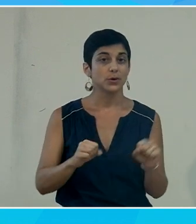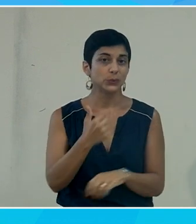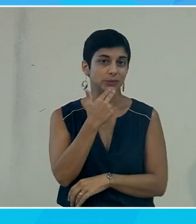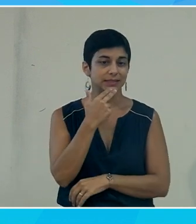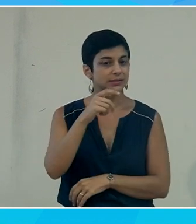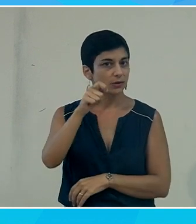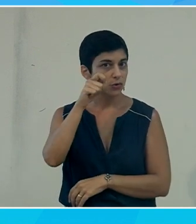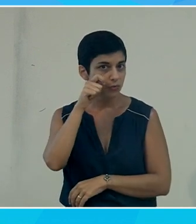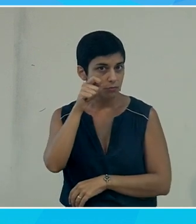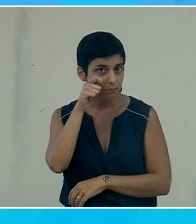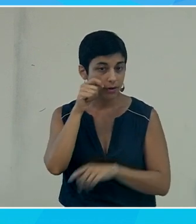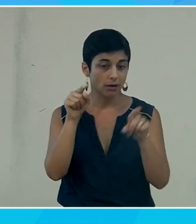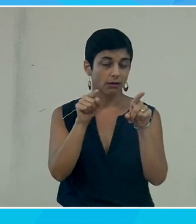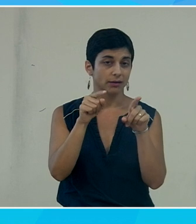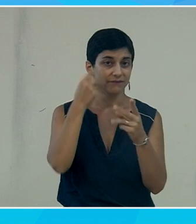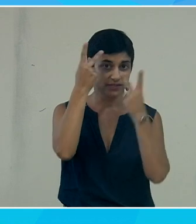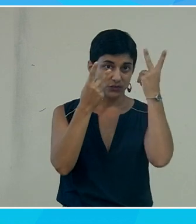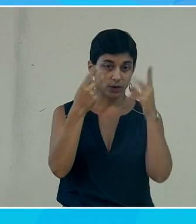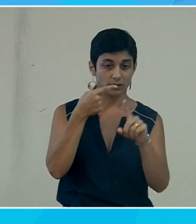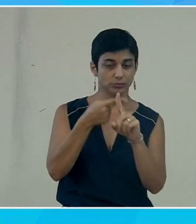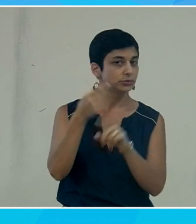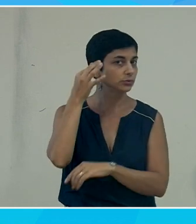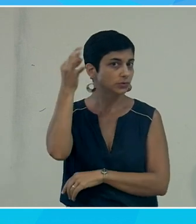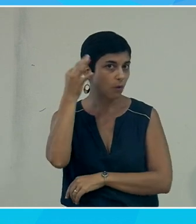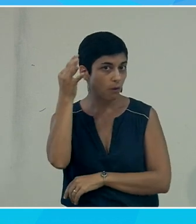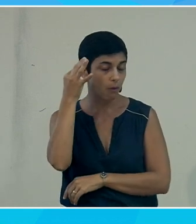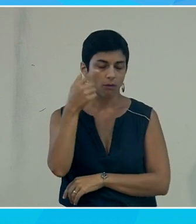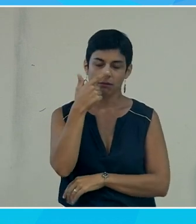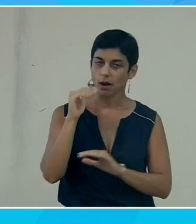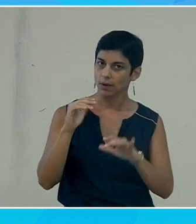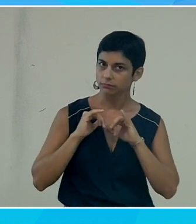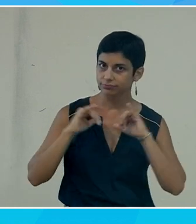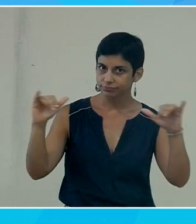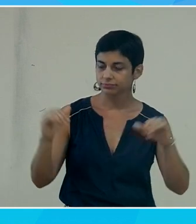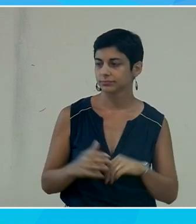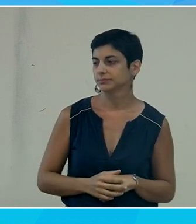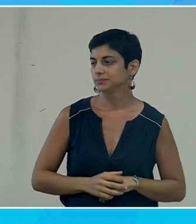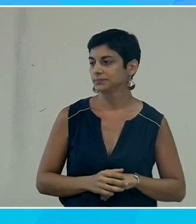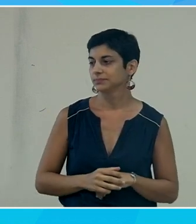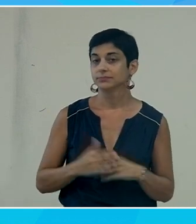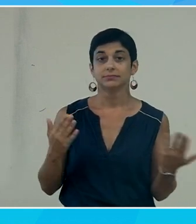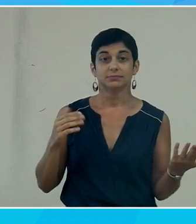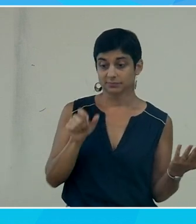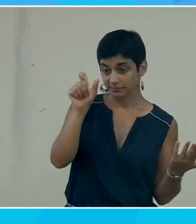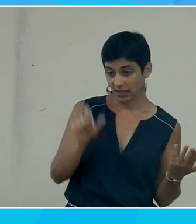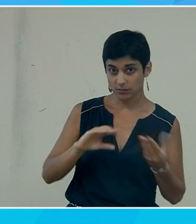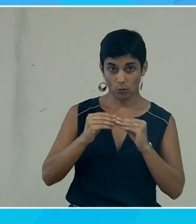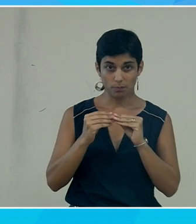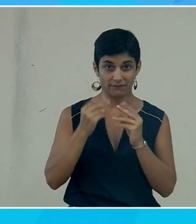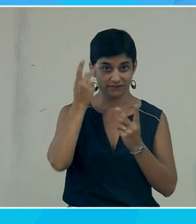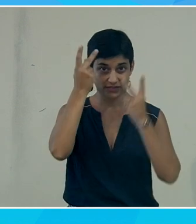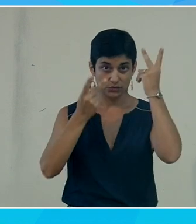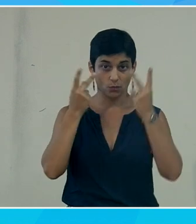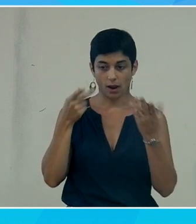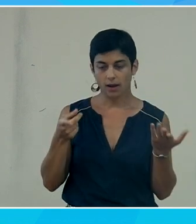la fois visuelle et sonore, ce qui est quand même assez puissant. Donc, vous voyez, quelqu'un qui a un déficit visuel va pouvoir